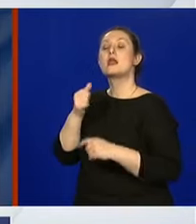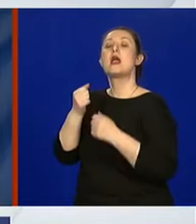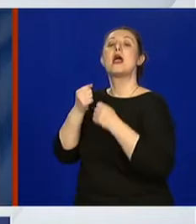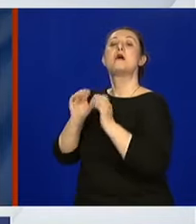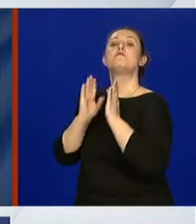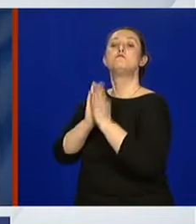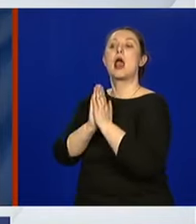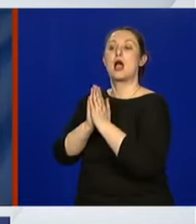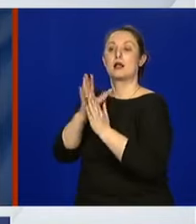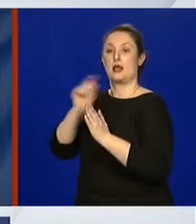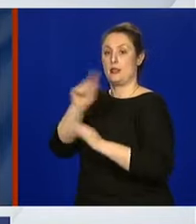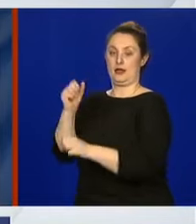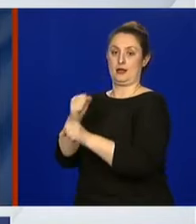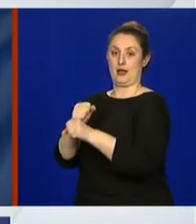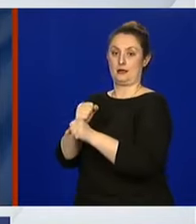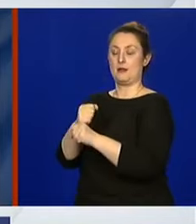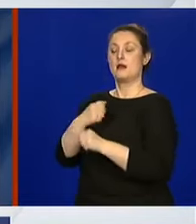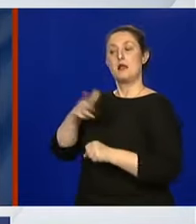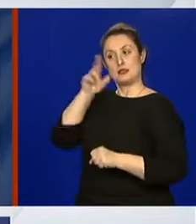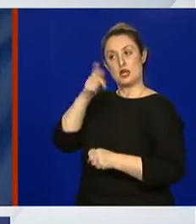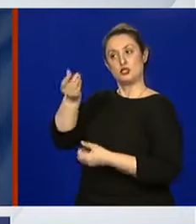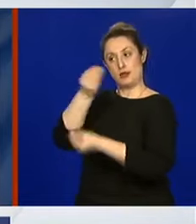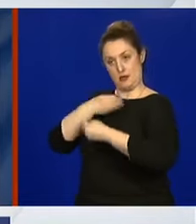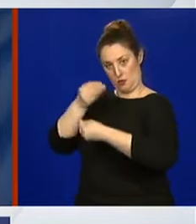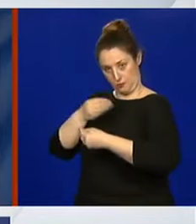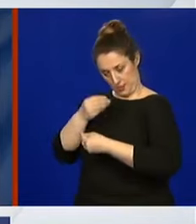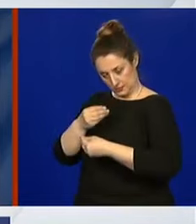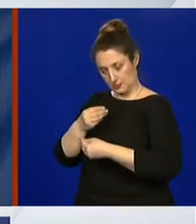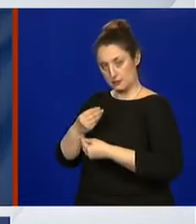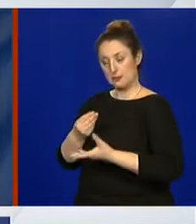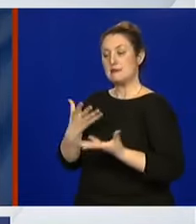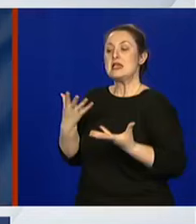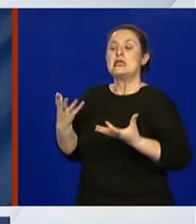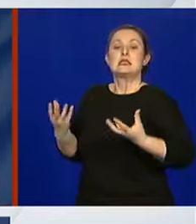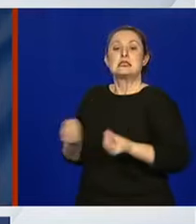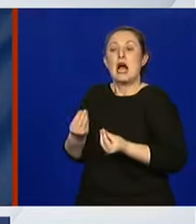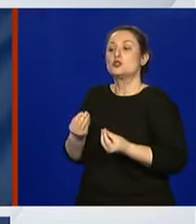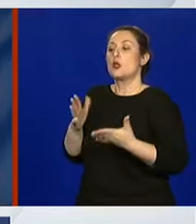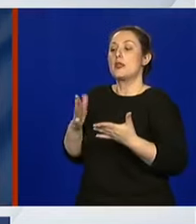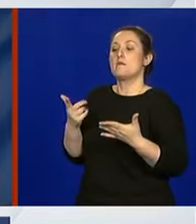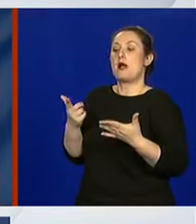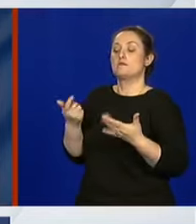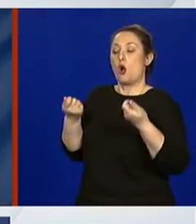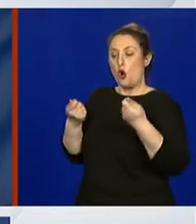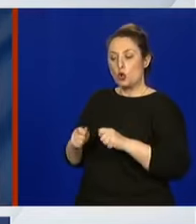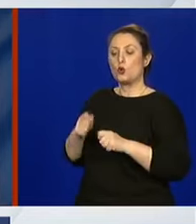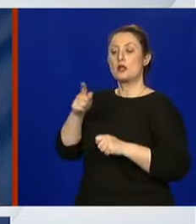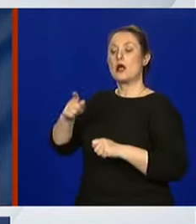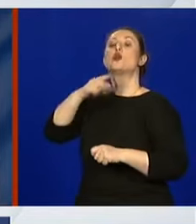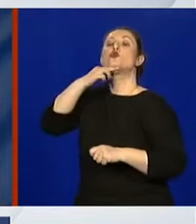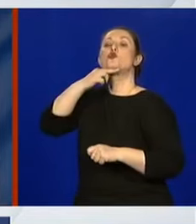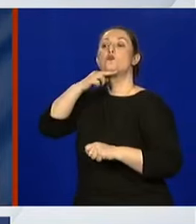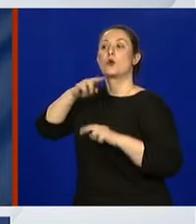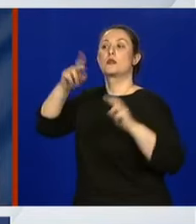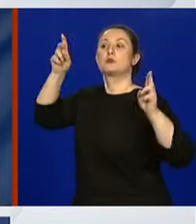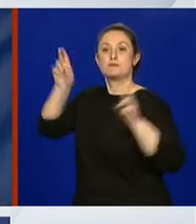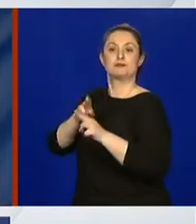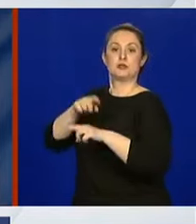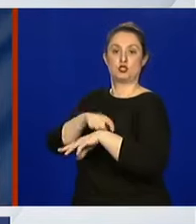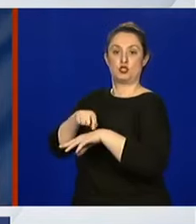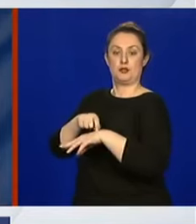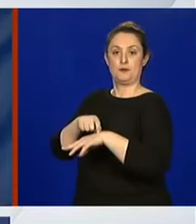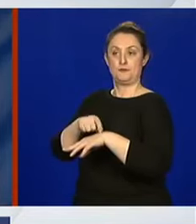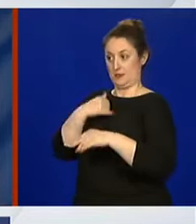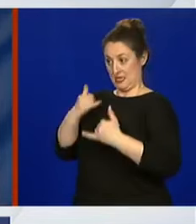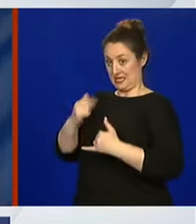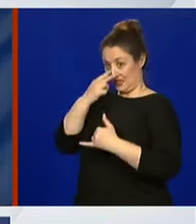Pa me ovo zanima da to razjasnite. I zapravo zašto nije donesana odluka da se subotom skrati? Jer vidimo već i danas navalu, pretpostavlja se da će zbog toga